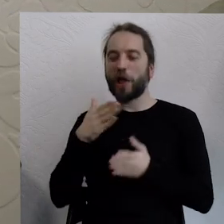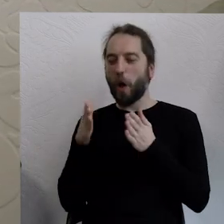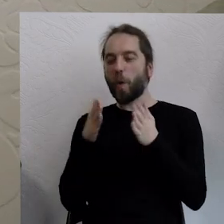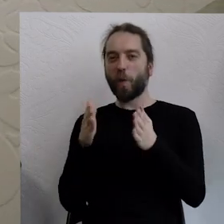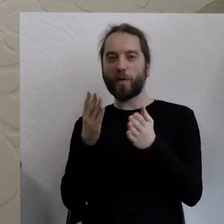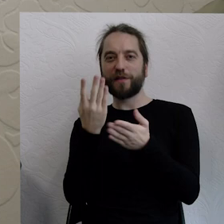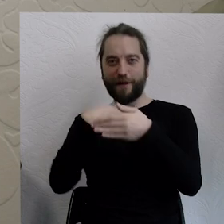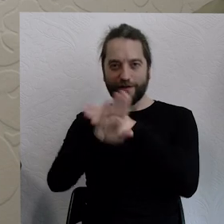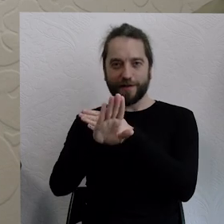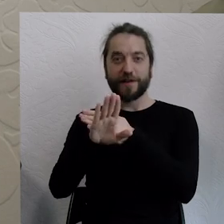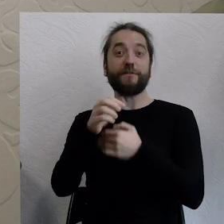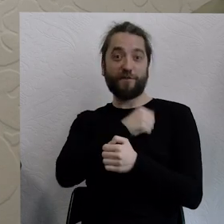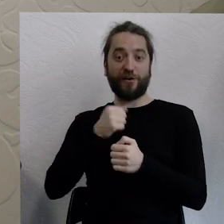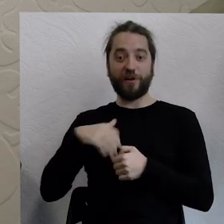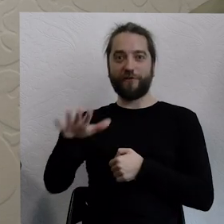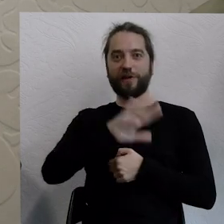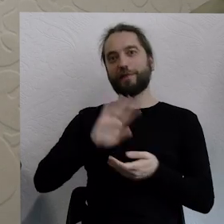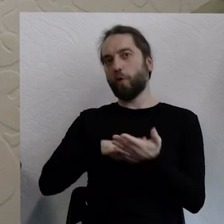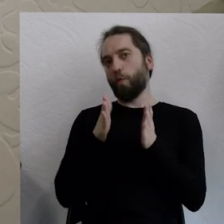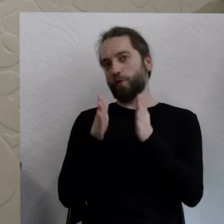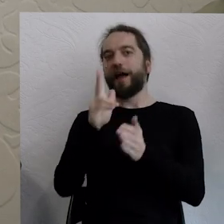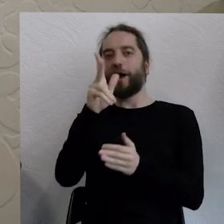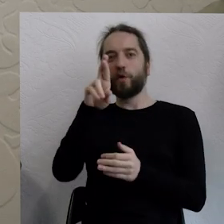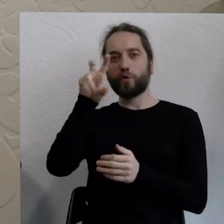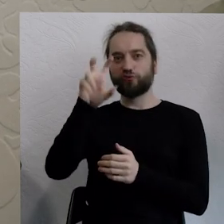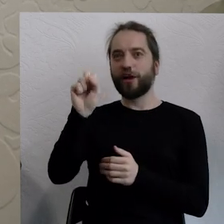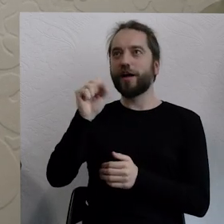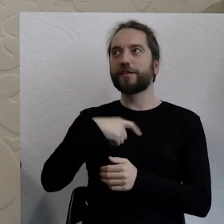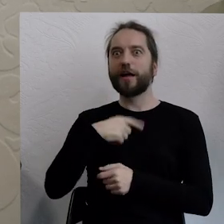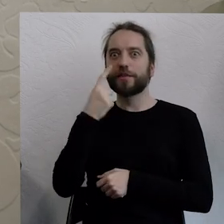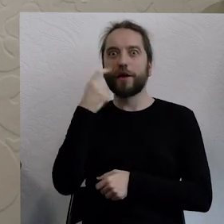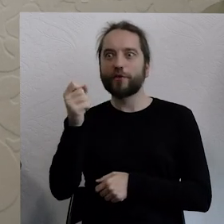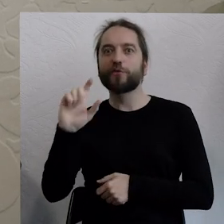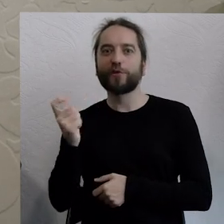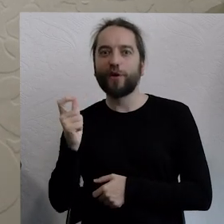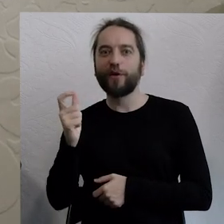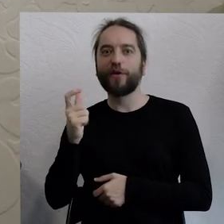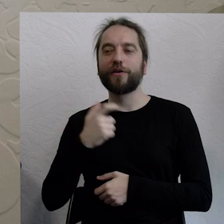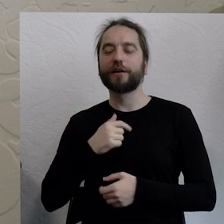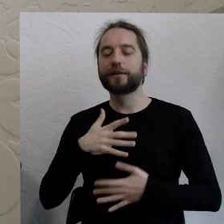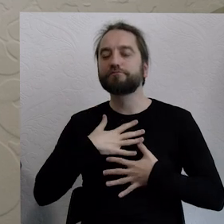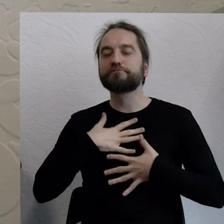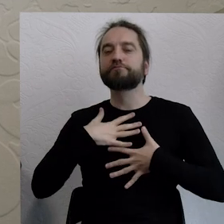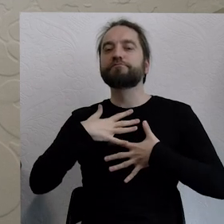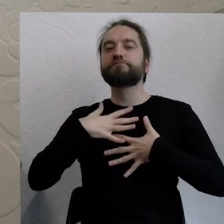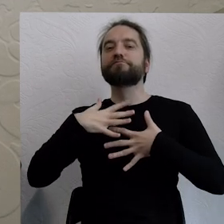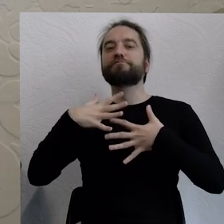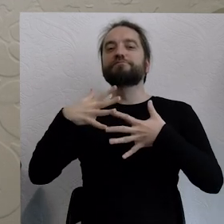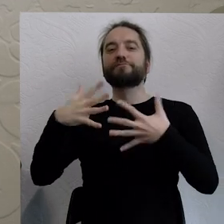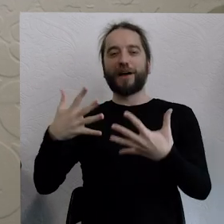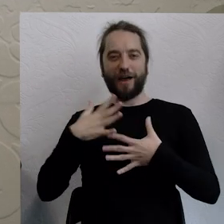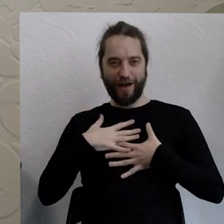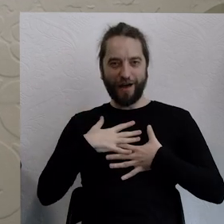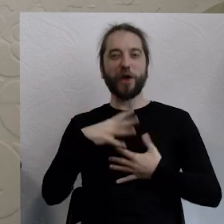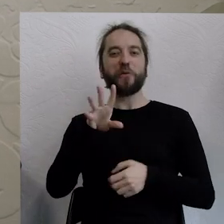w samym centrum Warszawy. Może to być krucza. I pierwsze, co mnie uderza, to to, że mogę wziąć bardzo głęboki oddech. Taki z płuc.